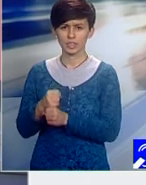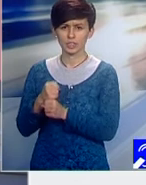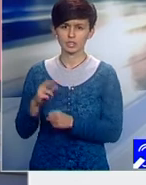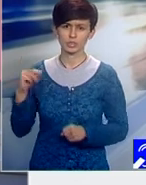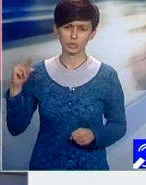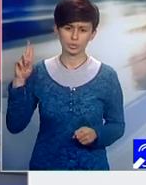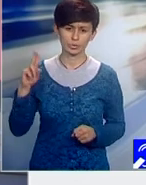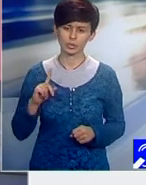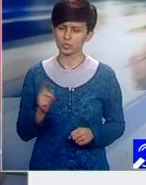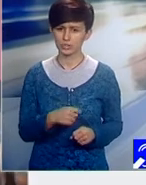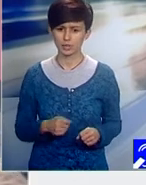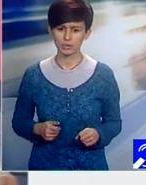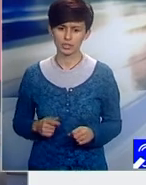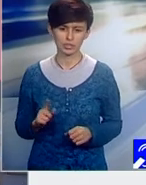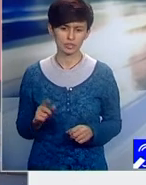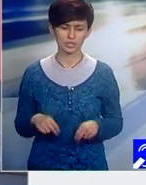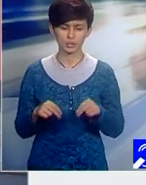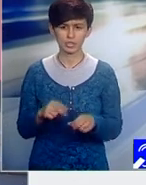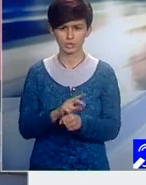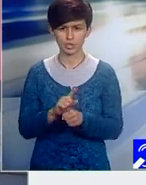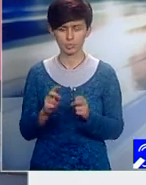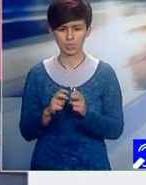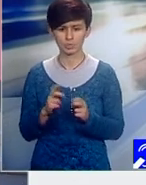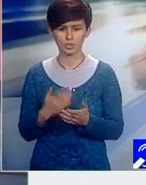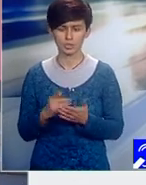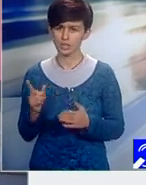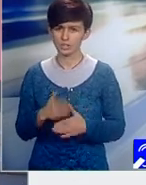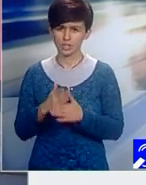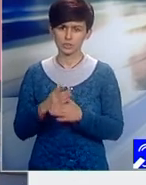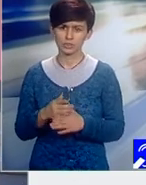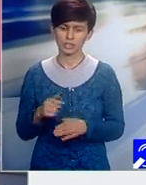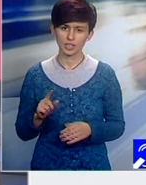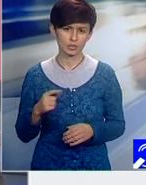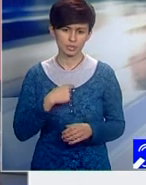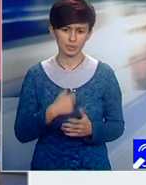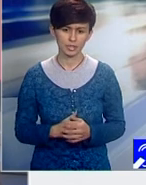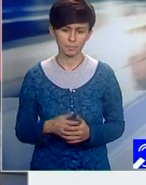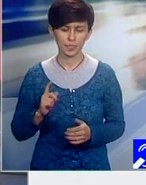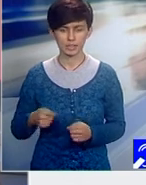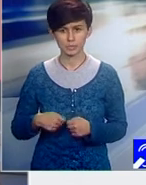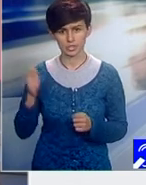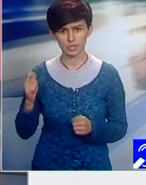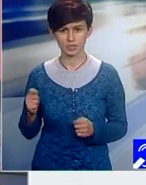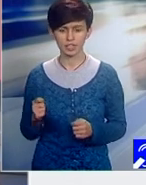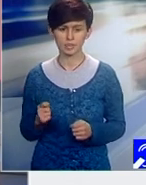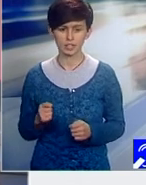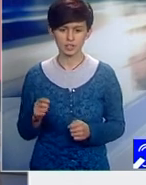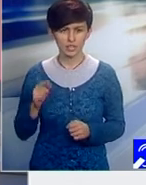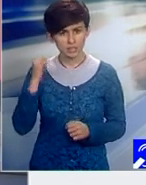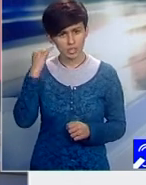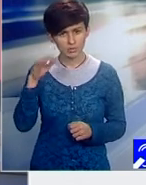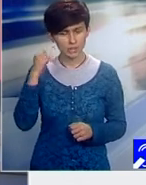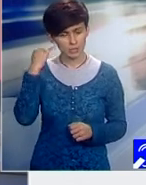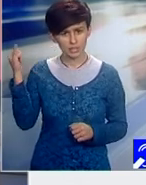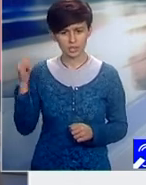nici un proiect, nici să-mi aduc un aparat, fiindcă dacă nu ai susținere, asta este realitatea. Deci a trebuit toată țara să meargă pe idei depolitizări. zi de acord